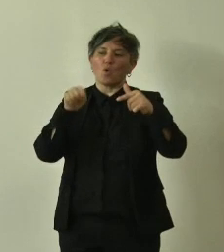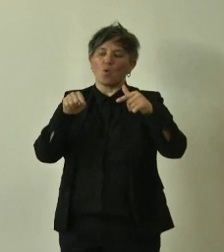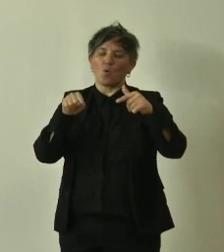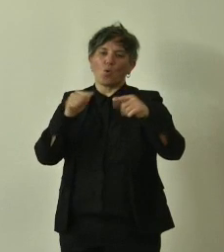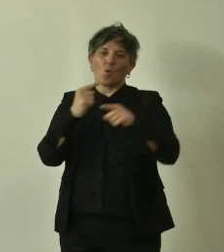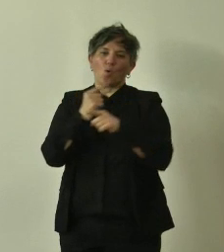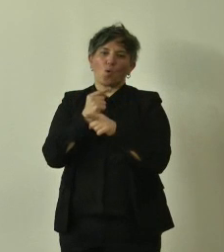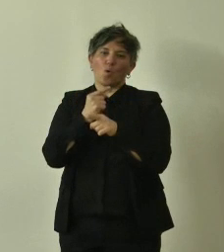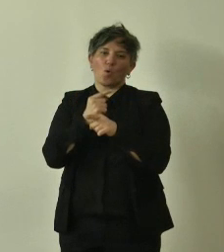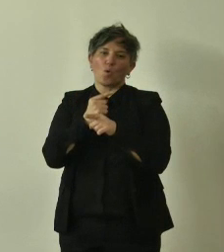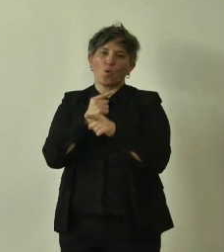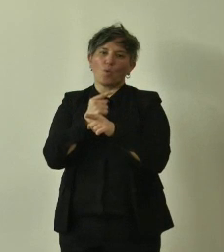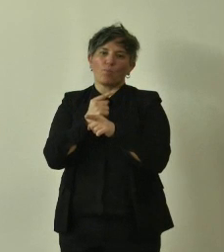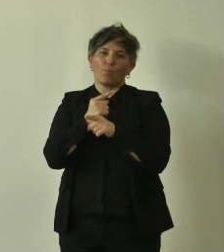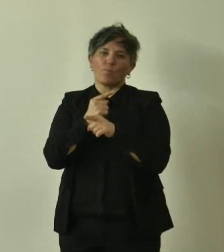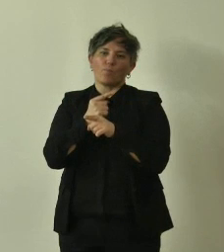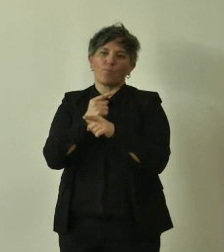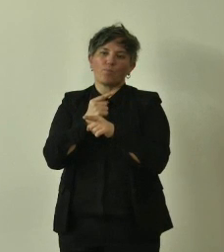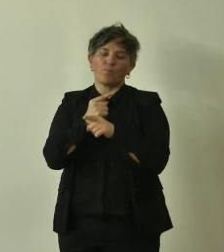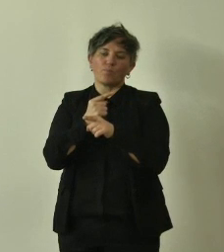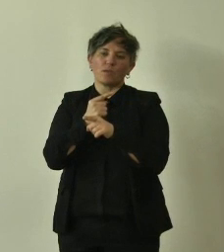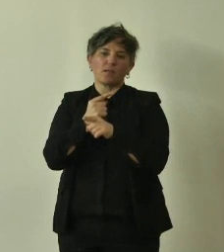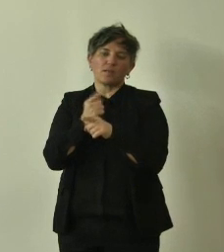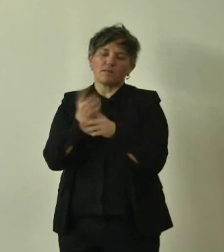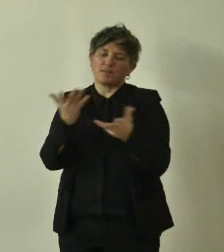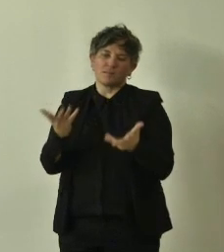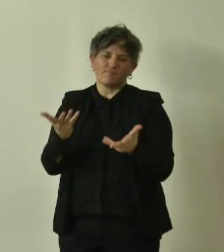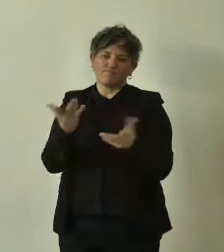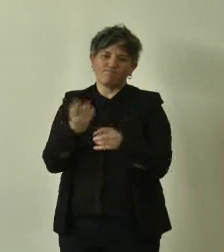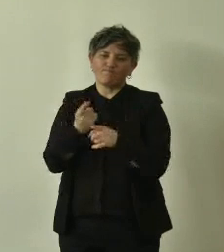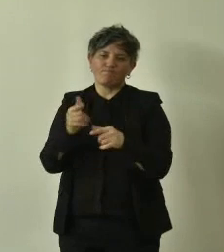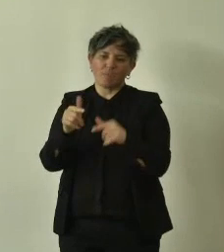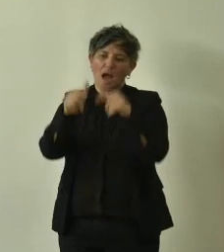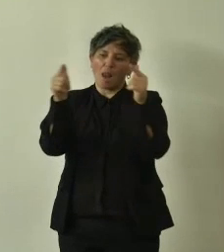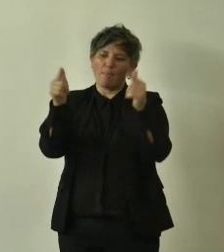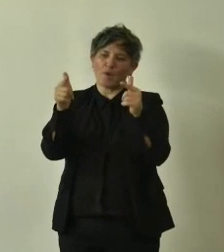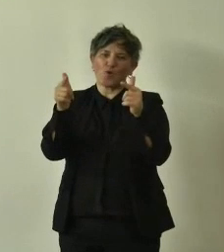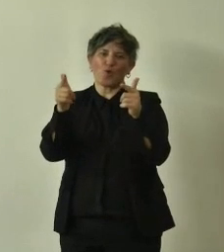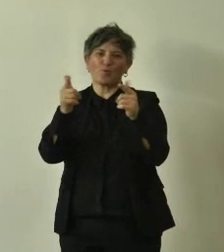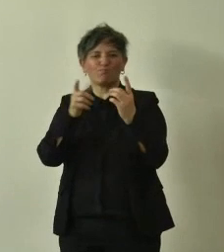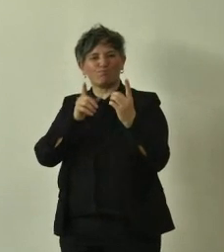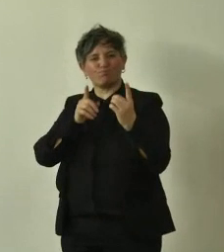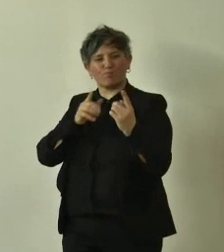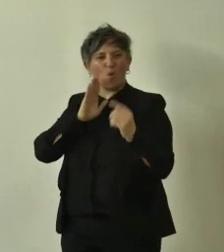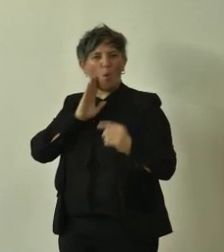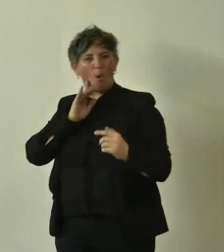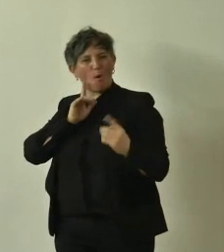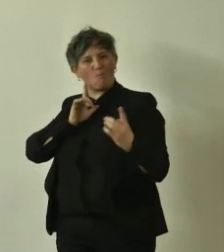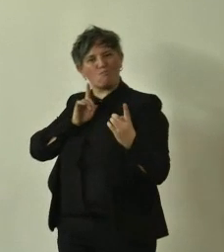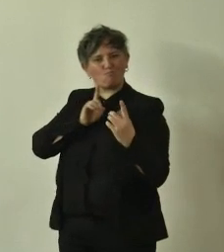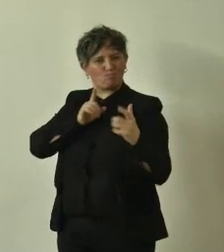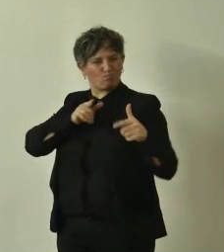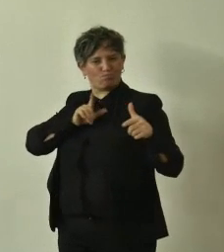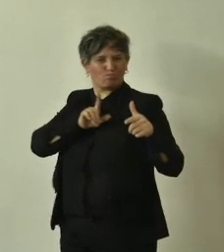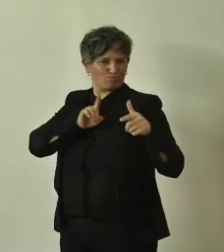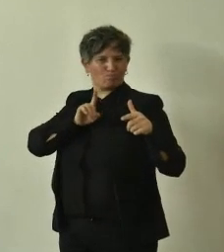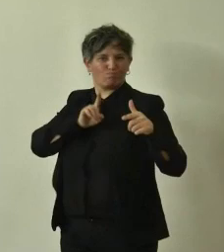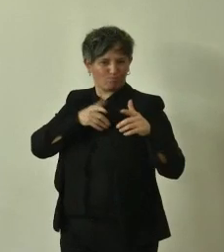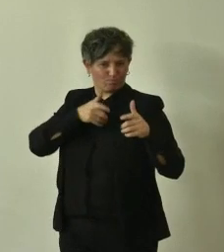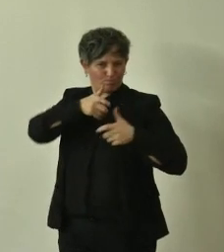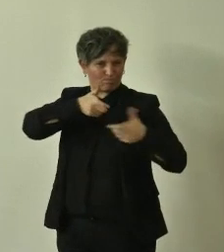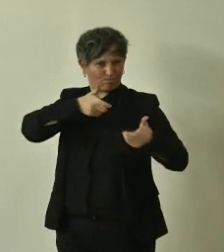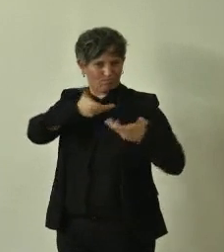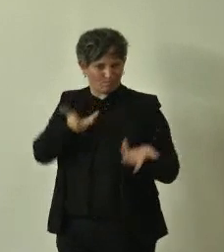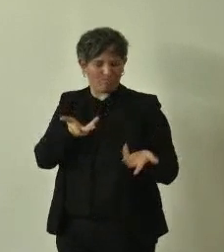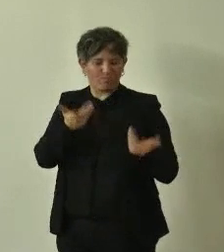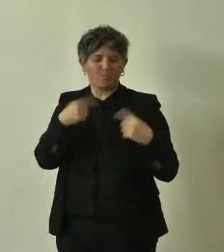relazioni che dovrà affrontare con noi, con gli uomini. Gli uomini si rapportano in generale piante con